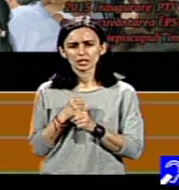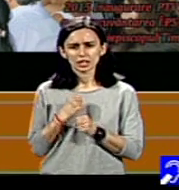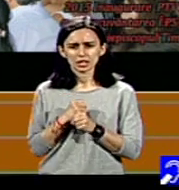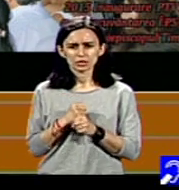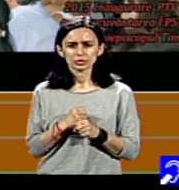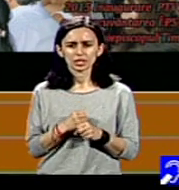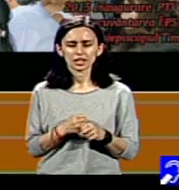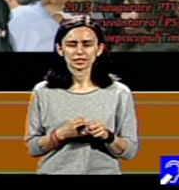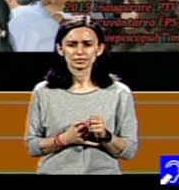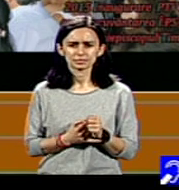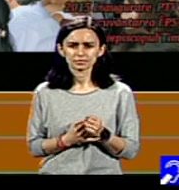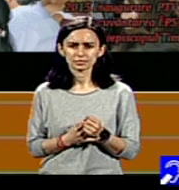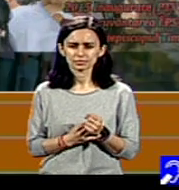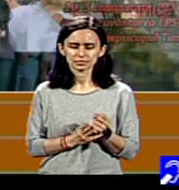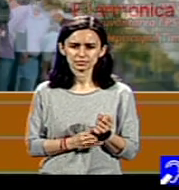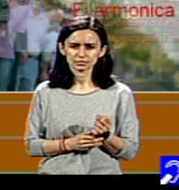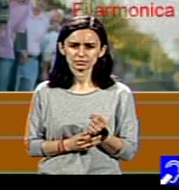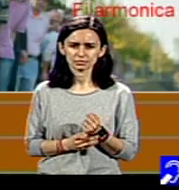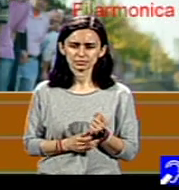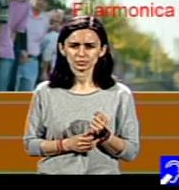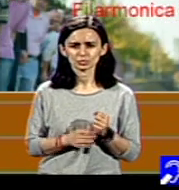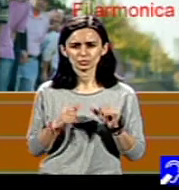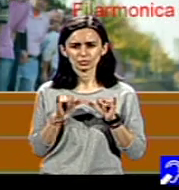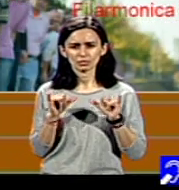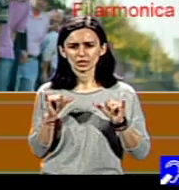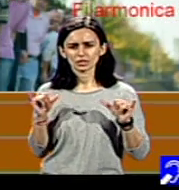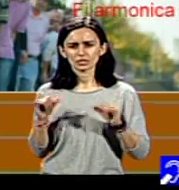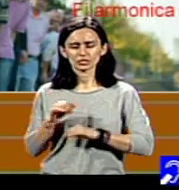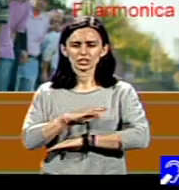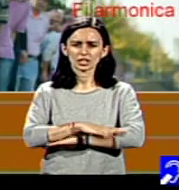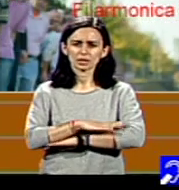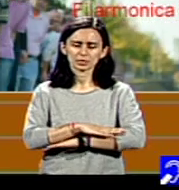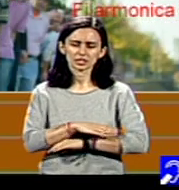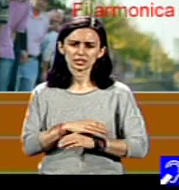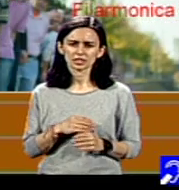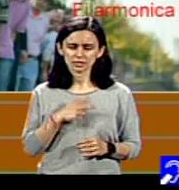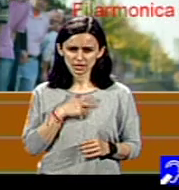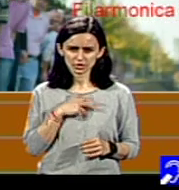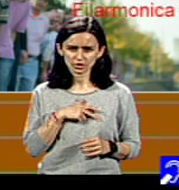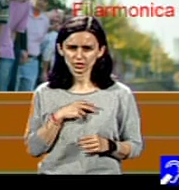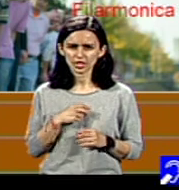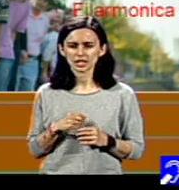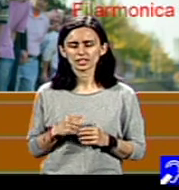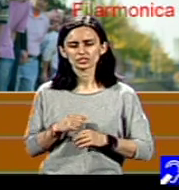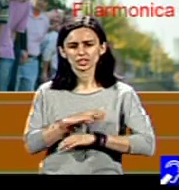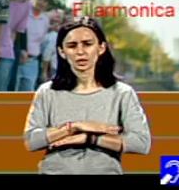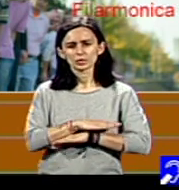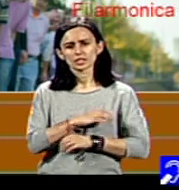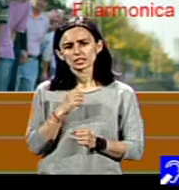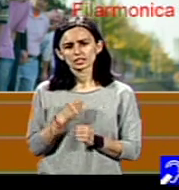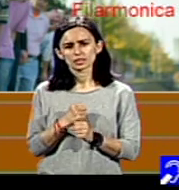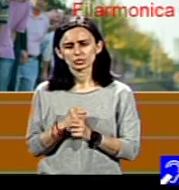dezvolta abilități, atât abilități sociale cât și abilități lucrative